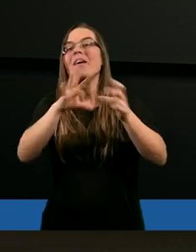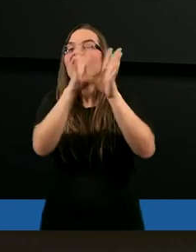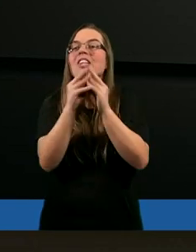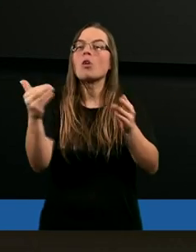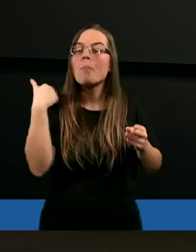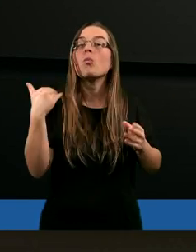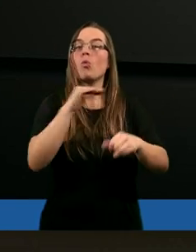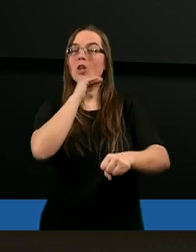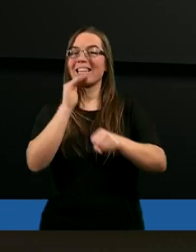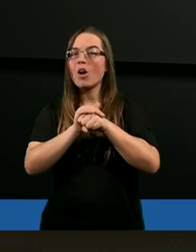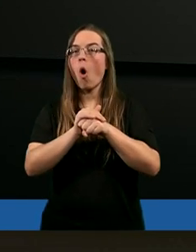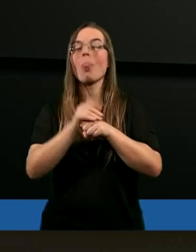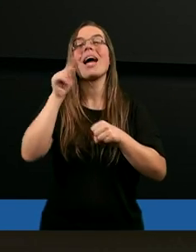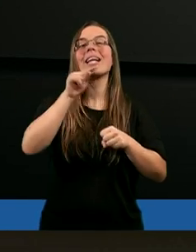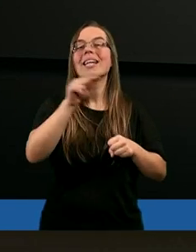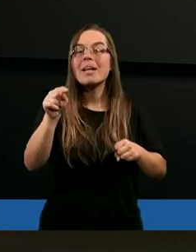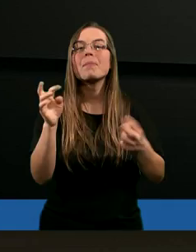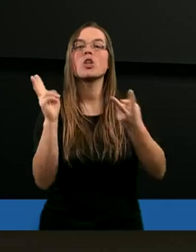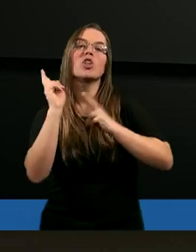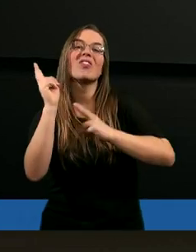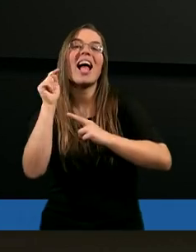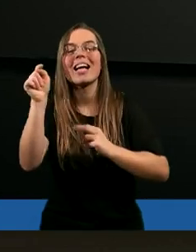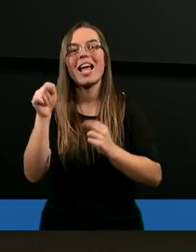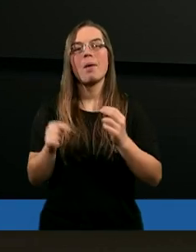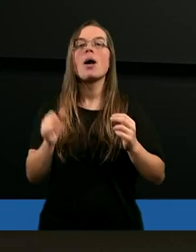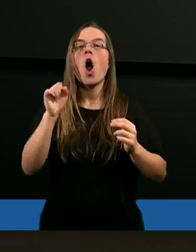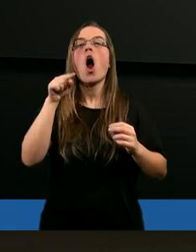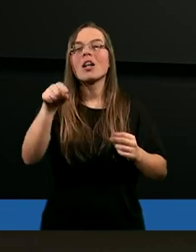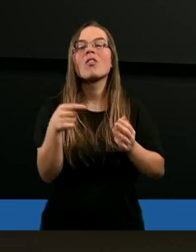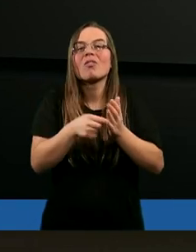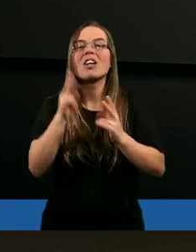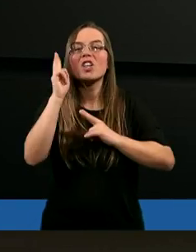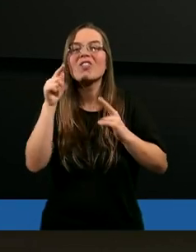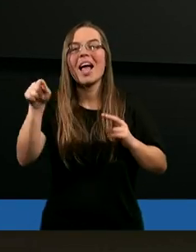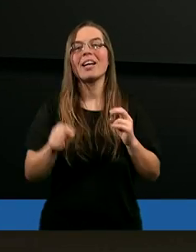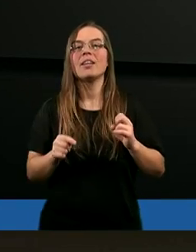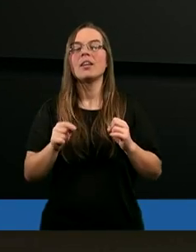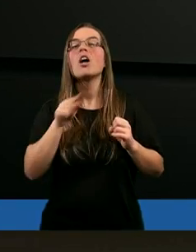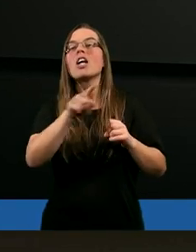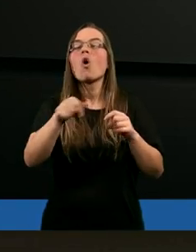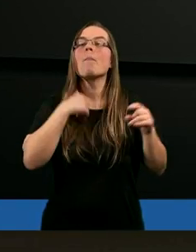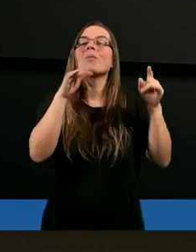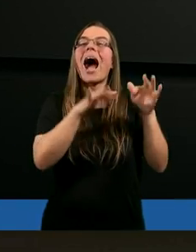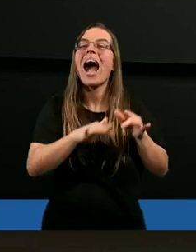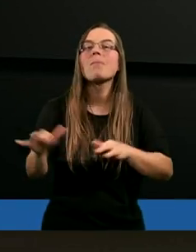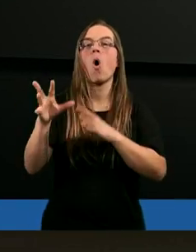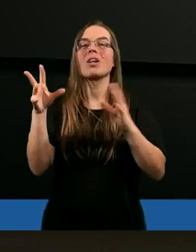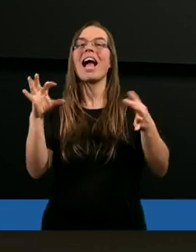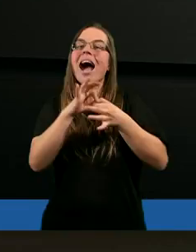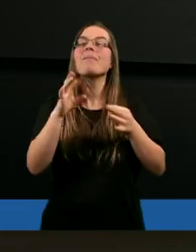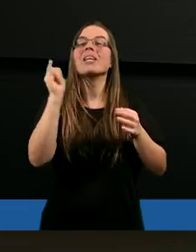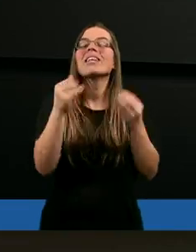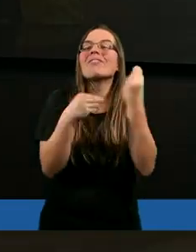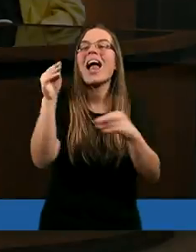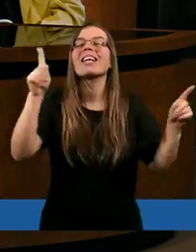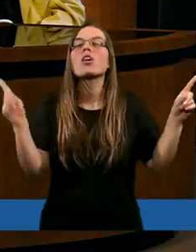było zgodne z tym dźwiękiem. Potem już jest tylko harmonia i piękny